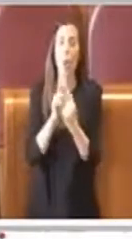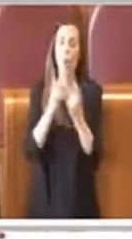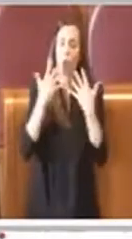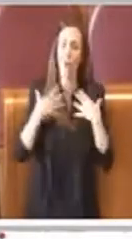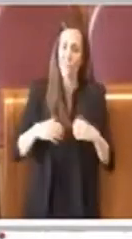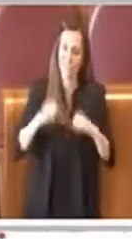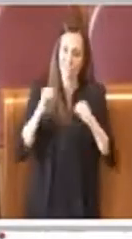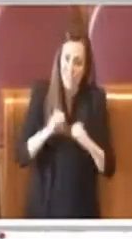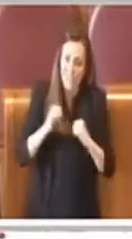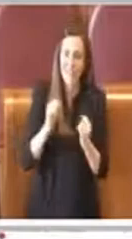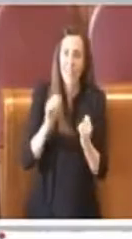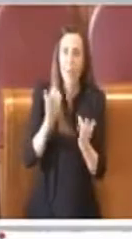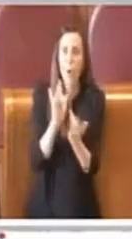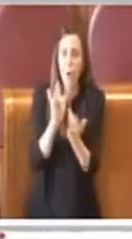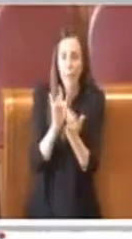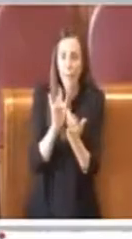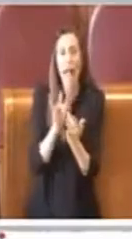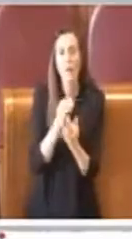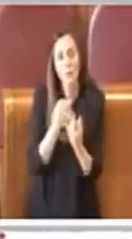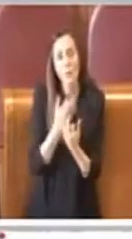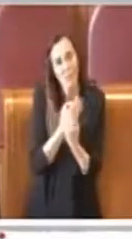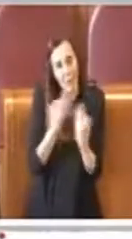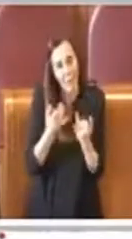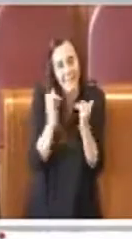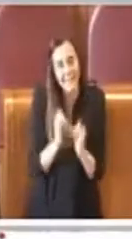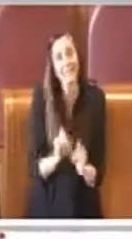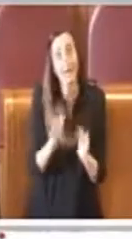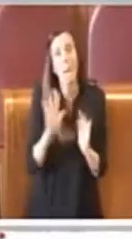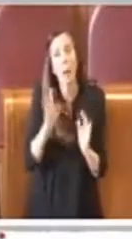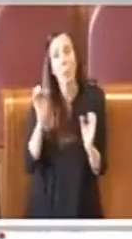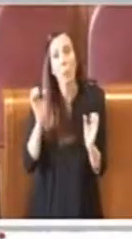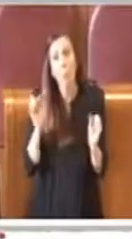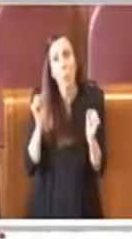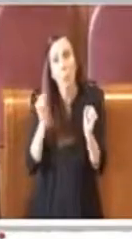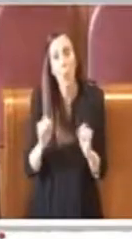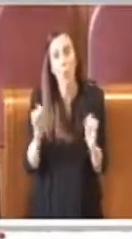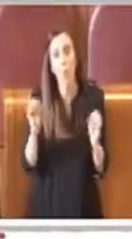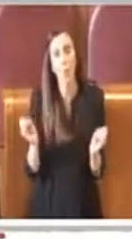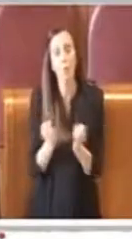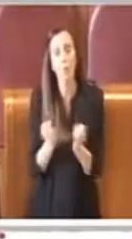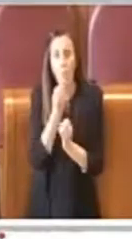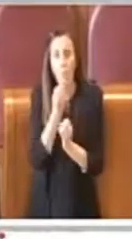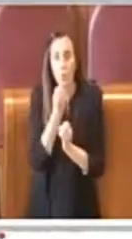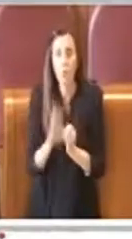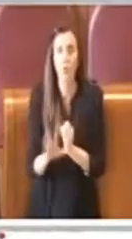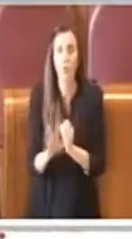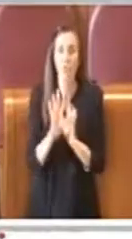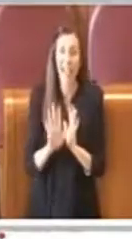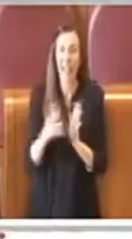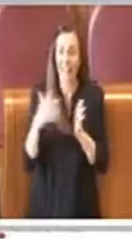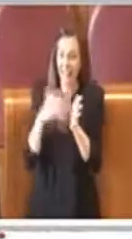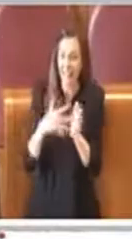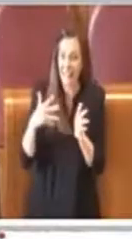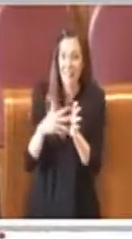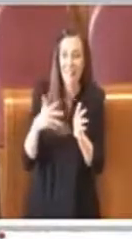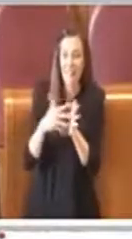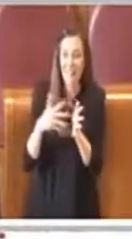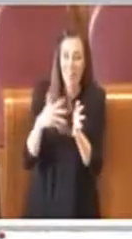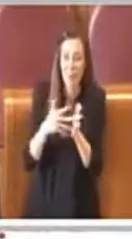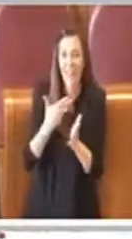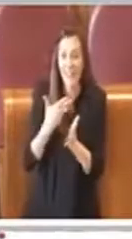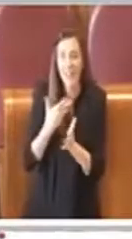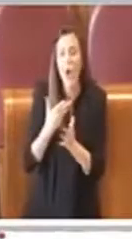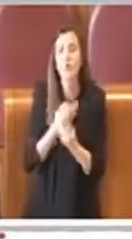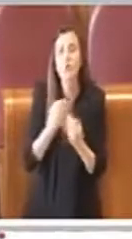come accade spesso può capitare, appunto in questi casi dove magari ci sono anche delle difficoltà e è giusto che la